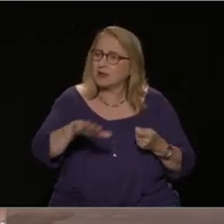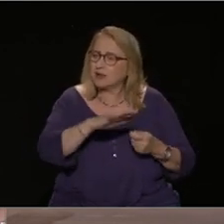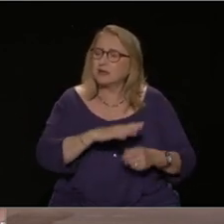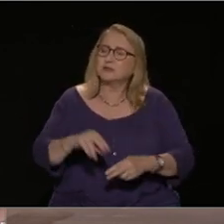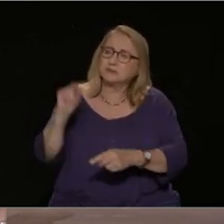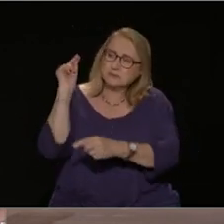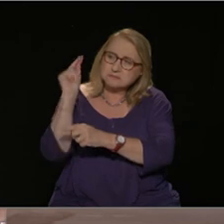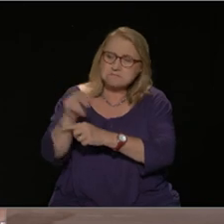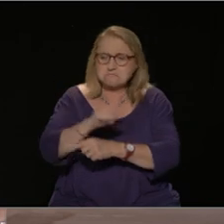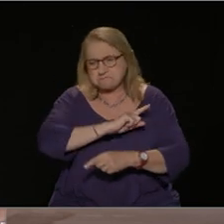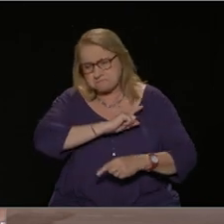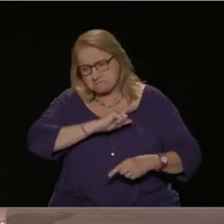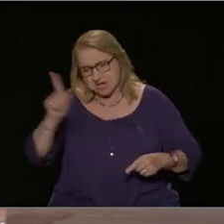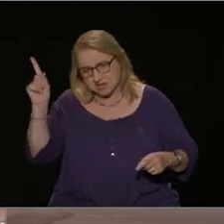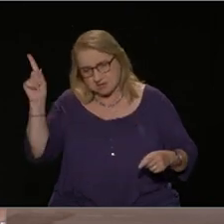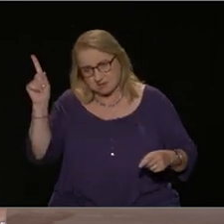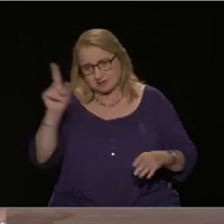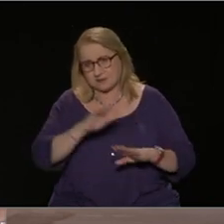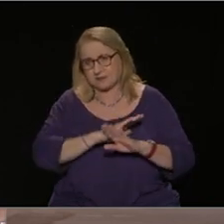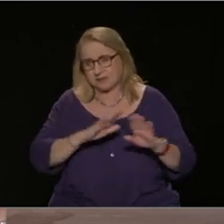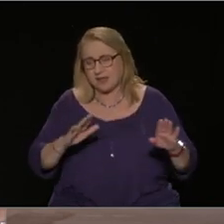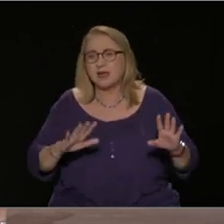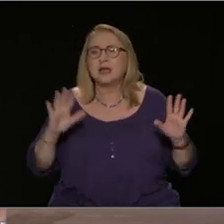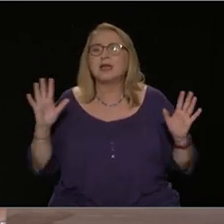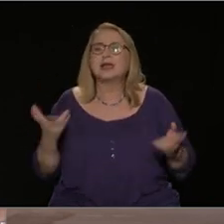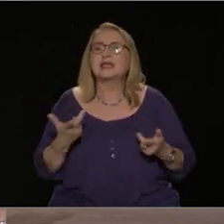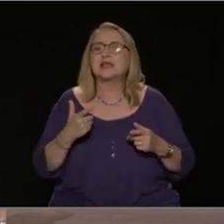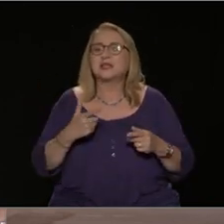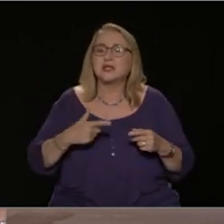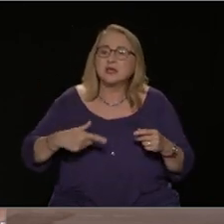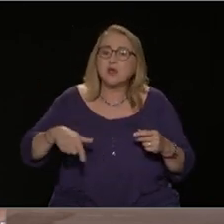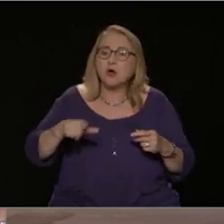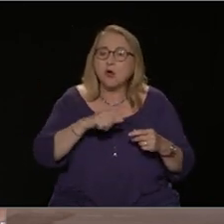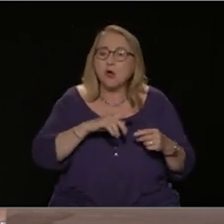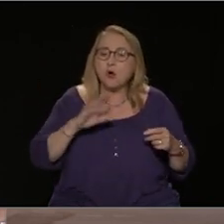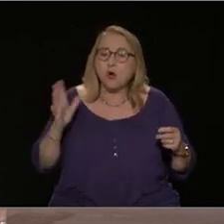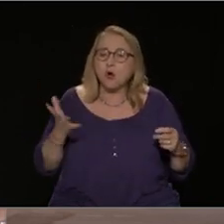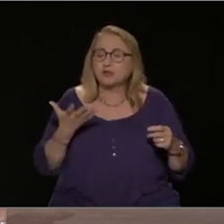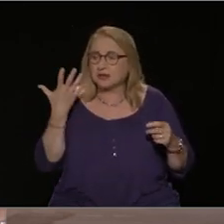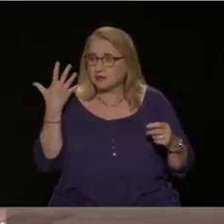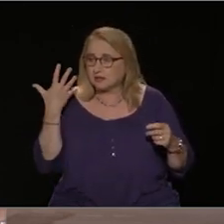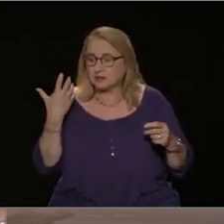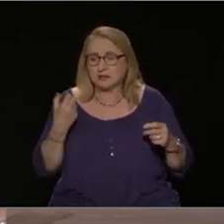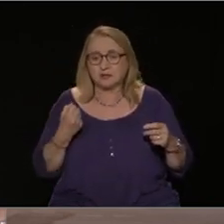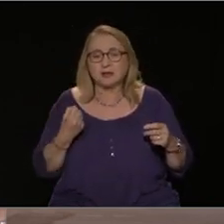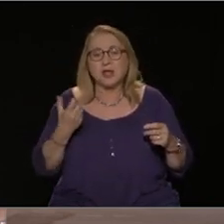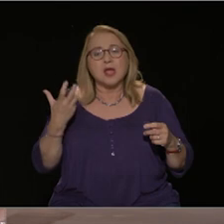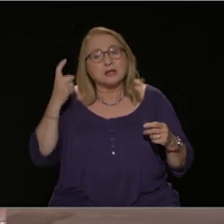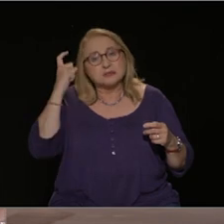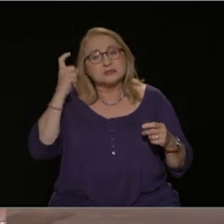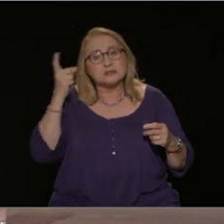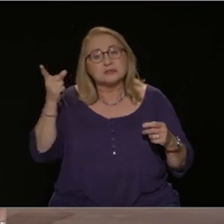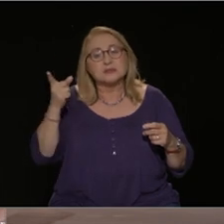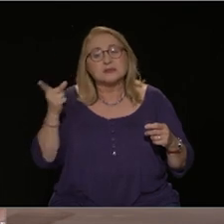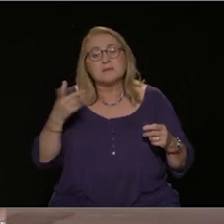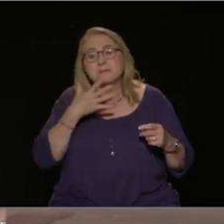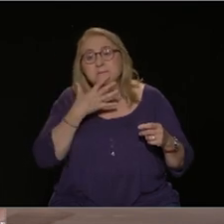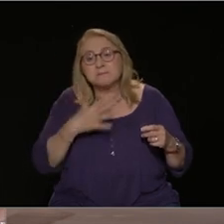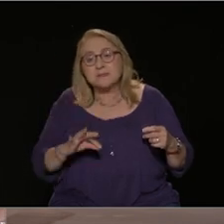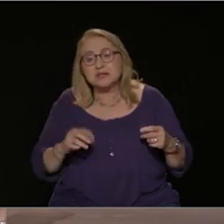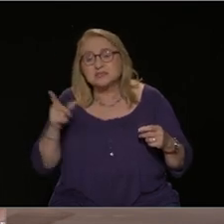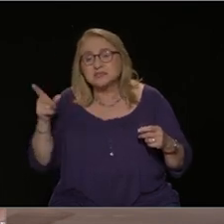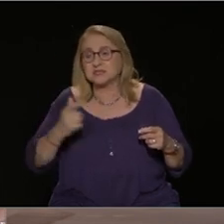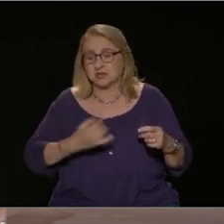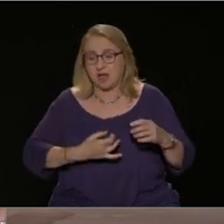όσο προσκολλάται κανείς σε μία λογική μικρότερου κακού, τόσο χτυπιέται η